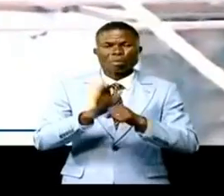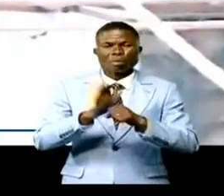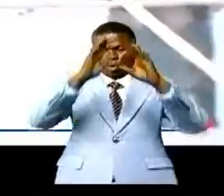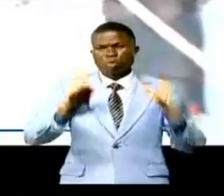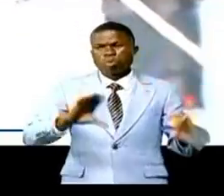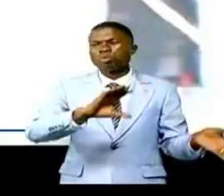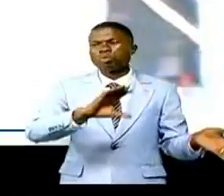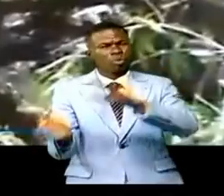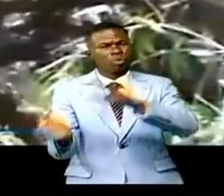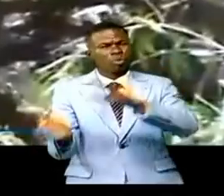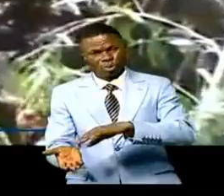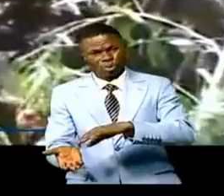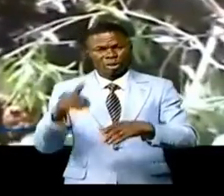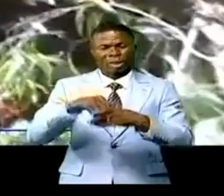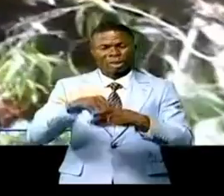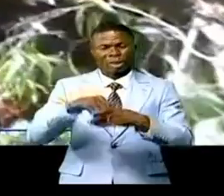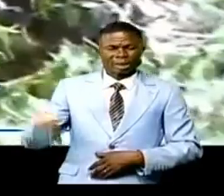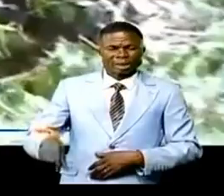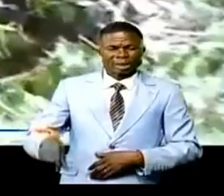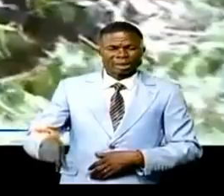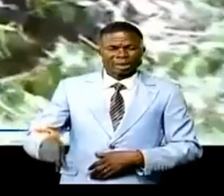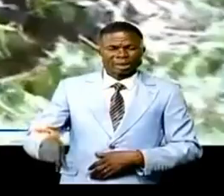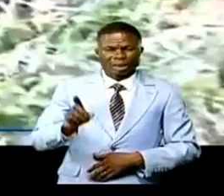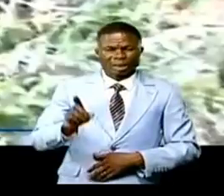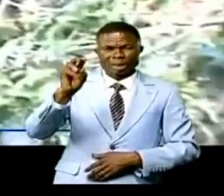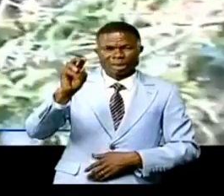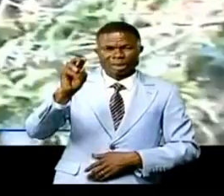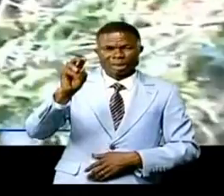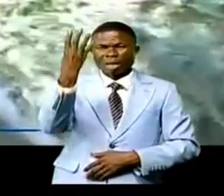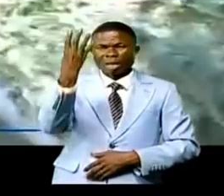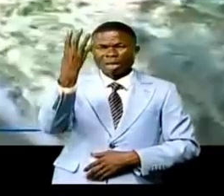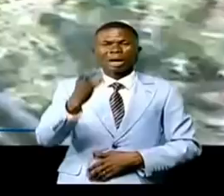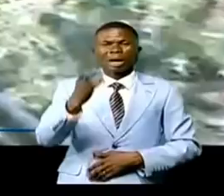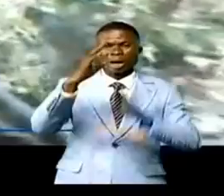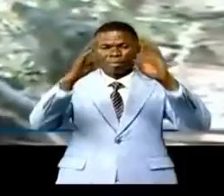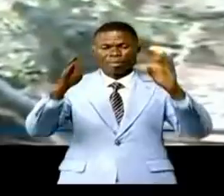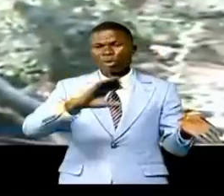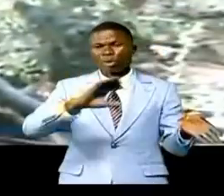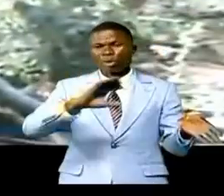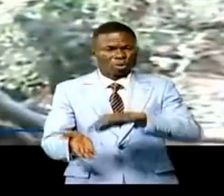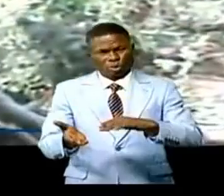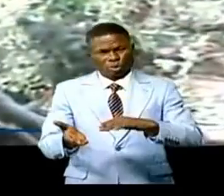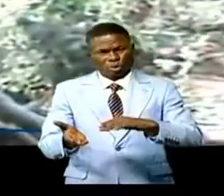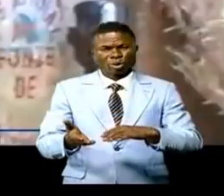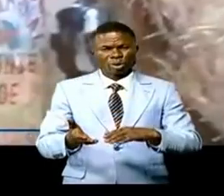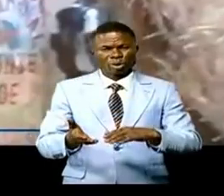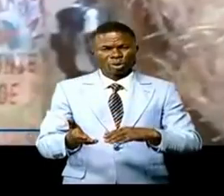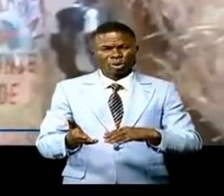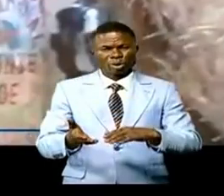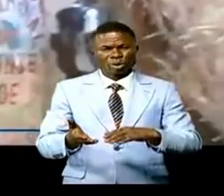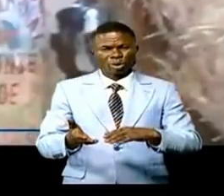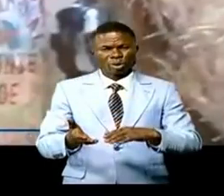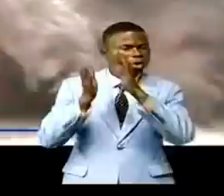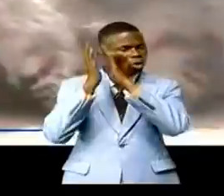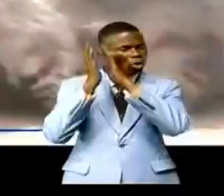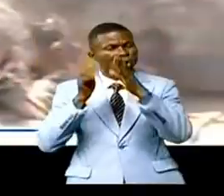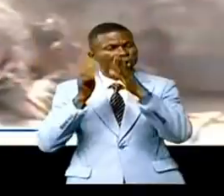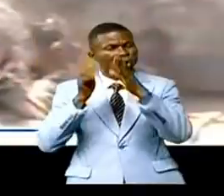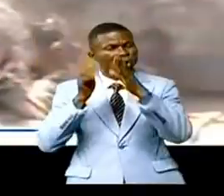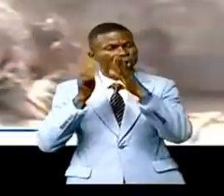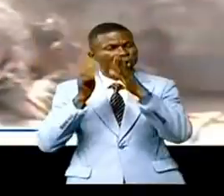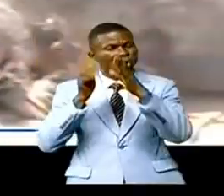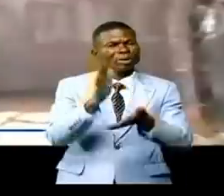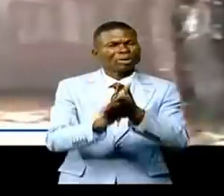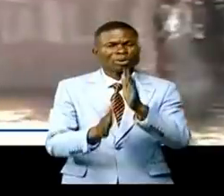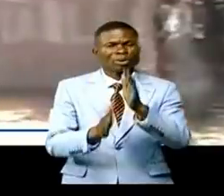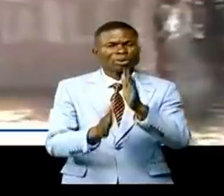écoulées. Au quartier Nzongobono, Karate Ménage et Environ sont sans-abri. Certains ont passé nuit à la Belle Étoile et